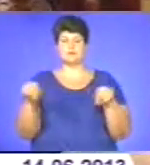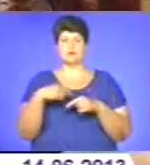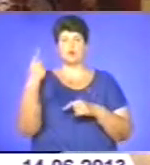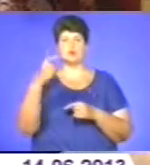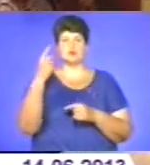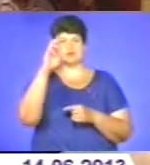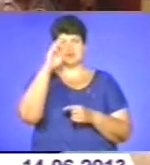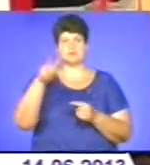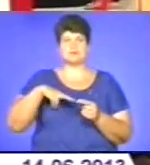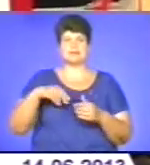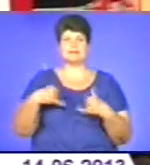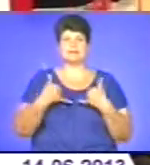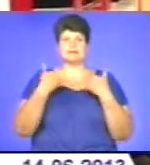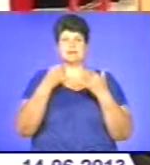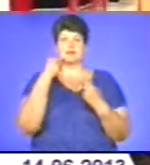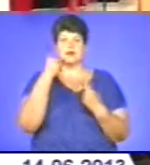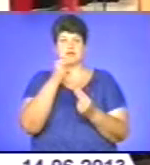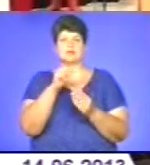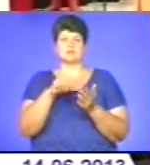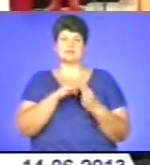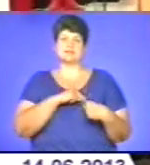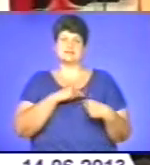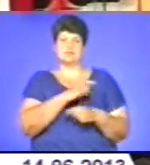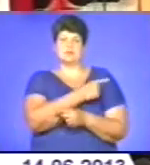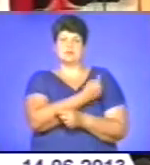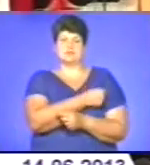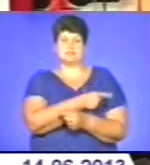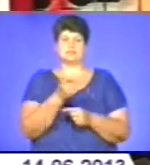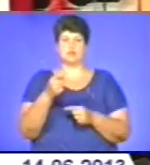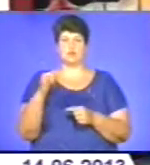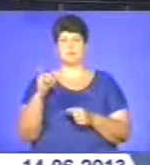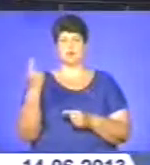адміністрації нагородили кращих працівників медицини Тернополя та області.